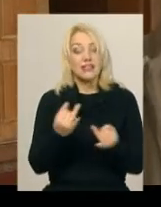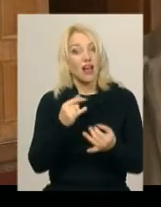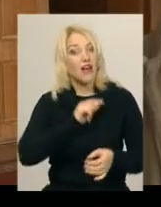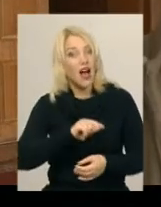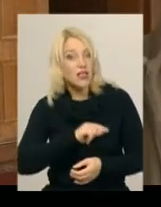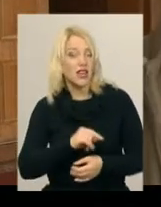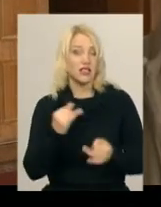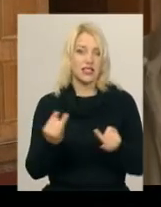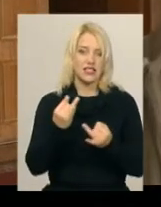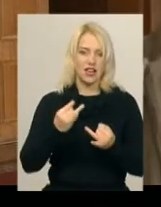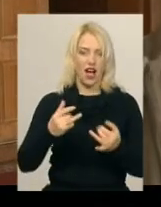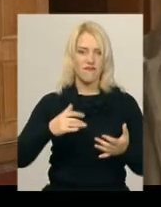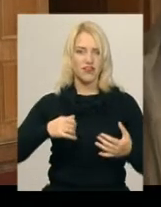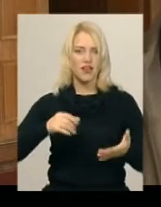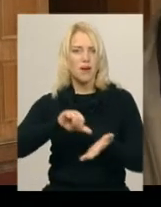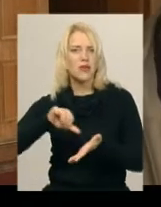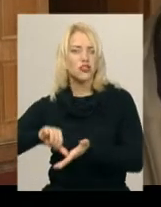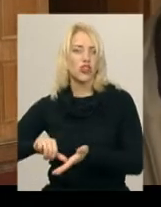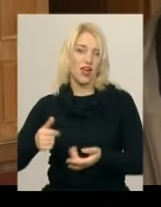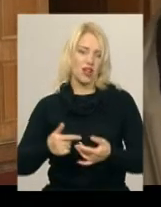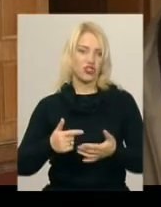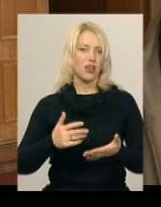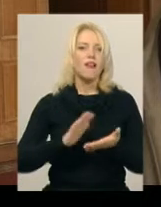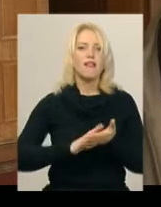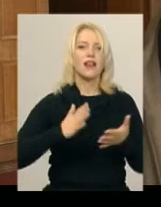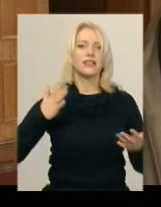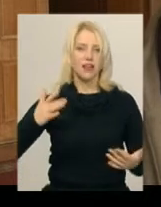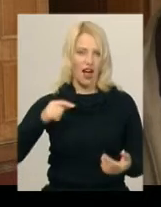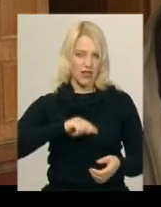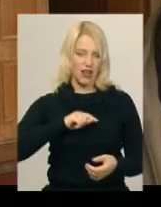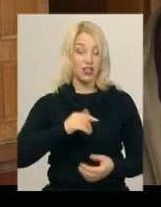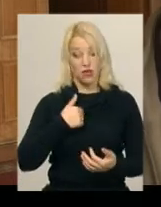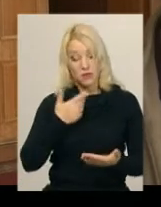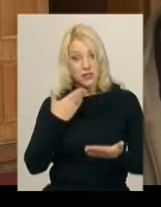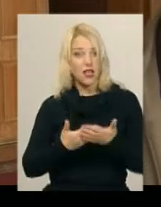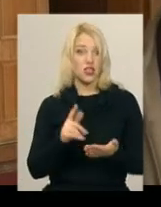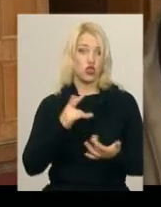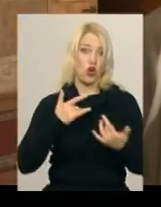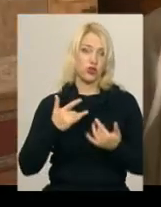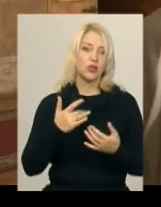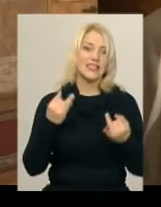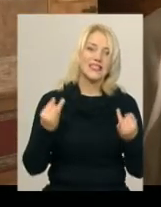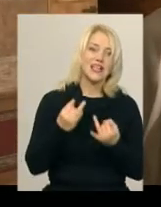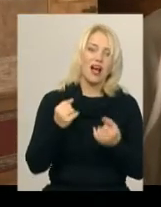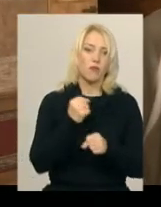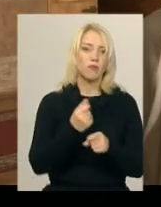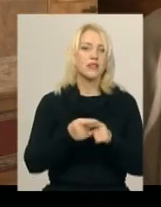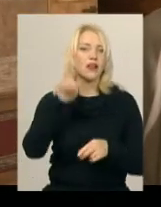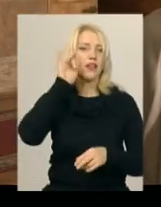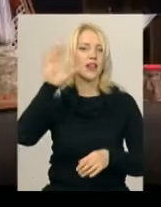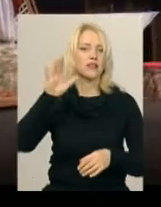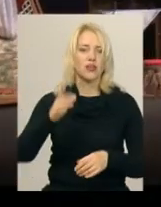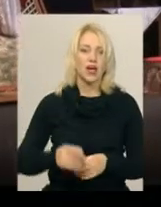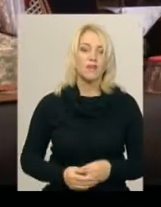персонажі, яскраві характери. І мені здається, що акторам нашого театру було цікаво попрацювати, це є класика, це є вічна